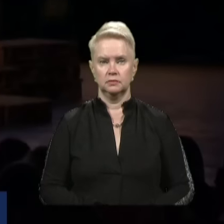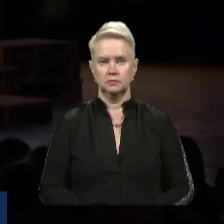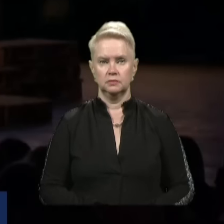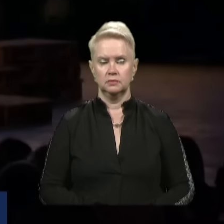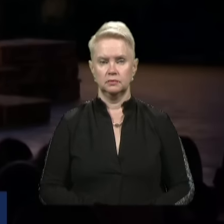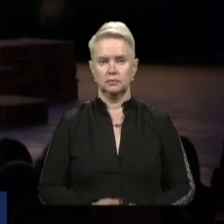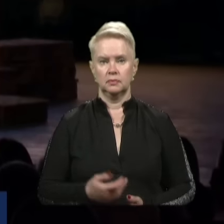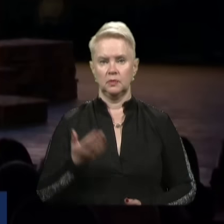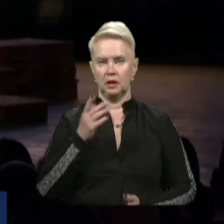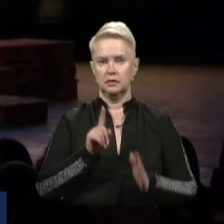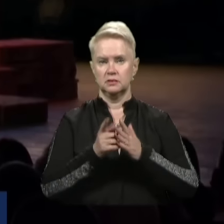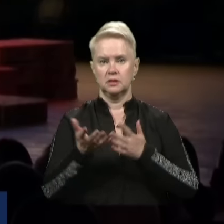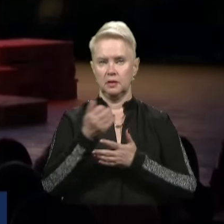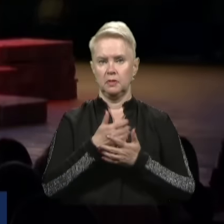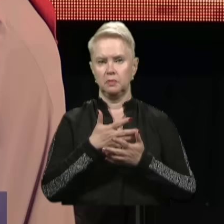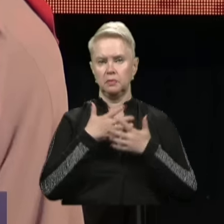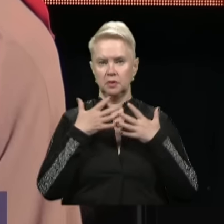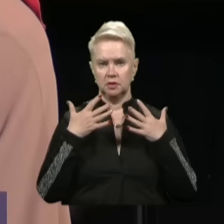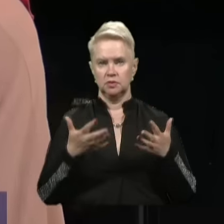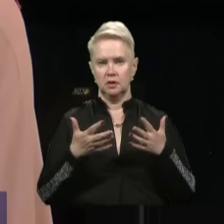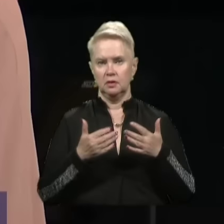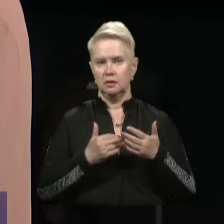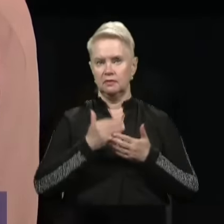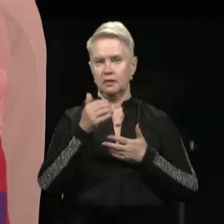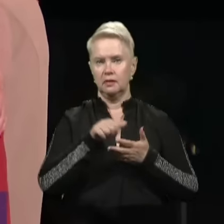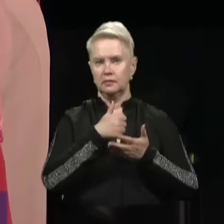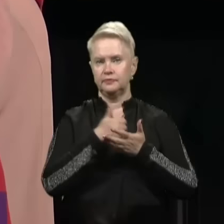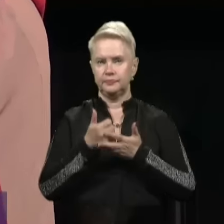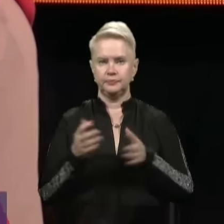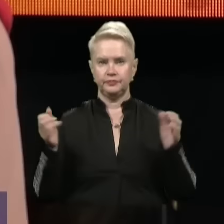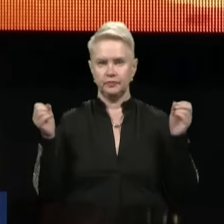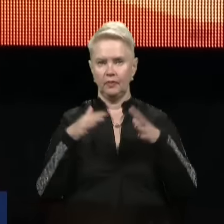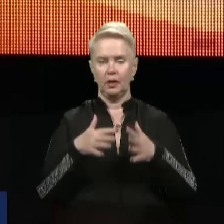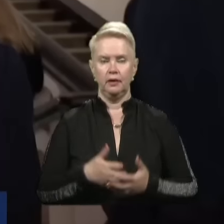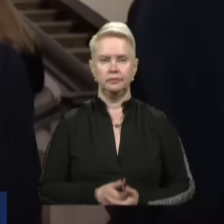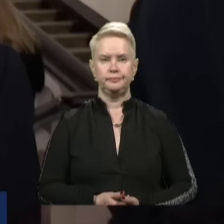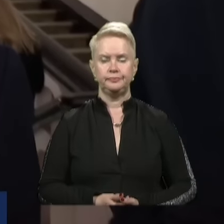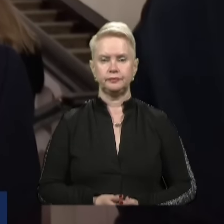Прем'єра «Сне» зібрала без перебільшення виршки громади Дніпра. Деякі